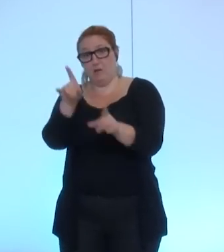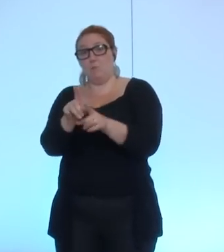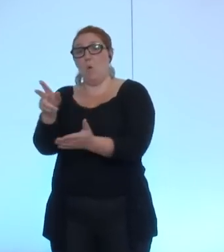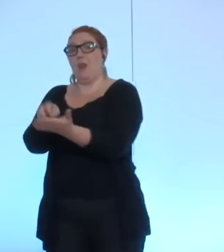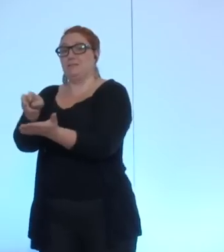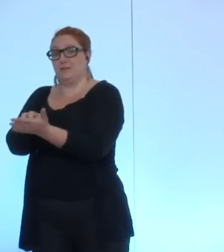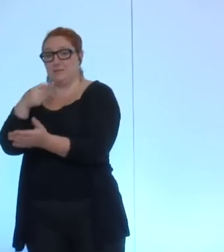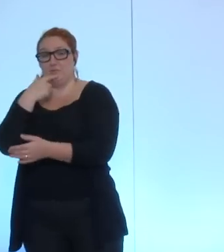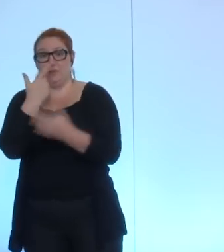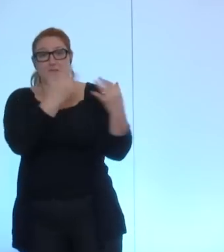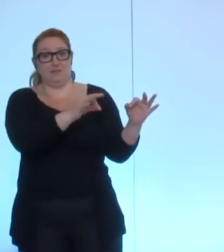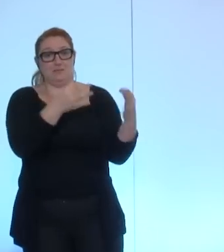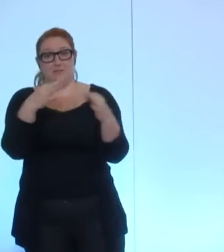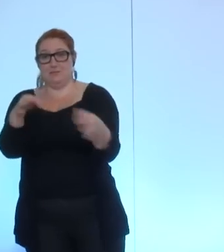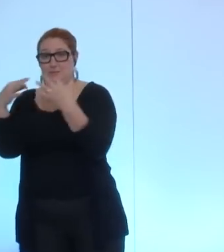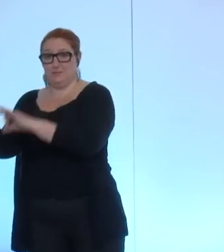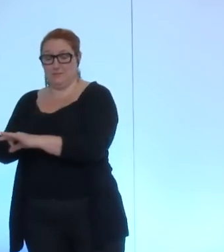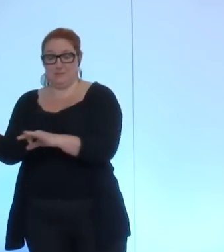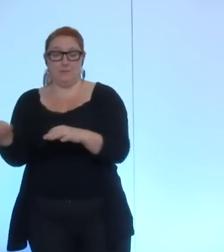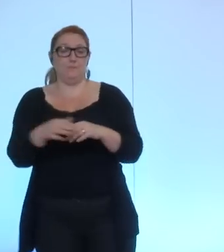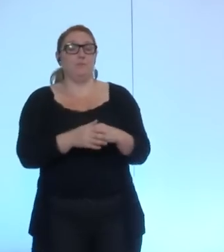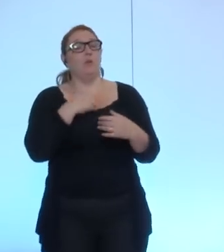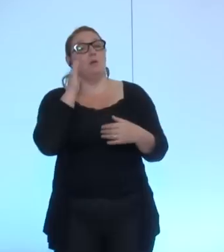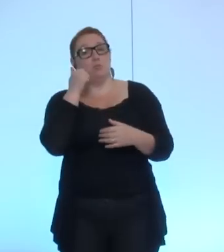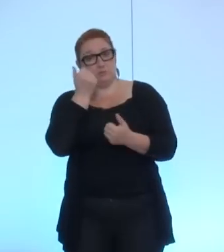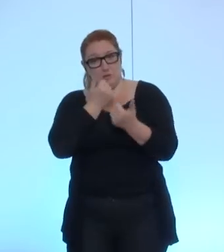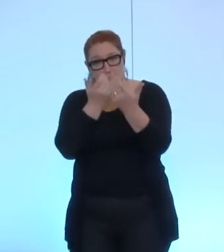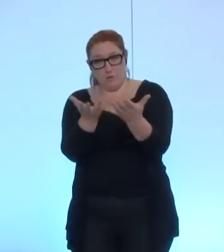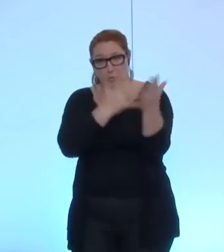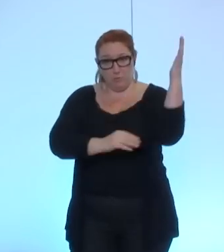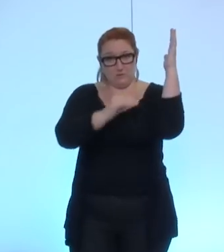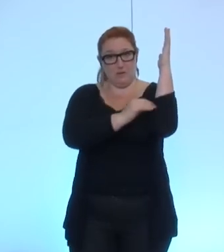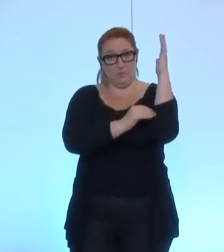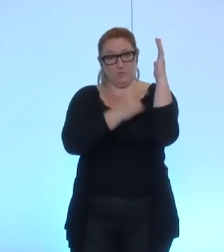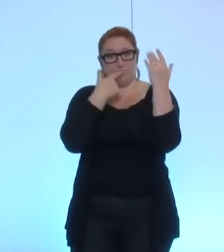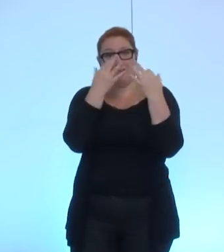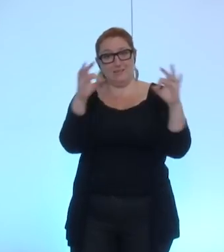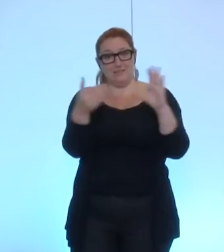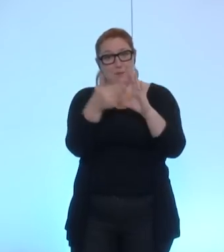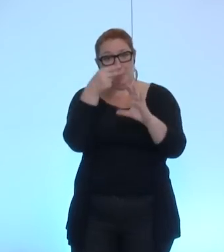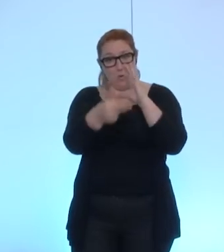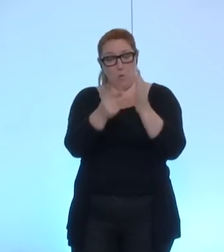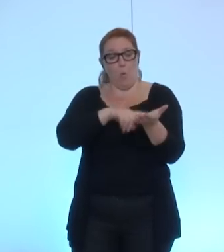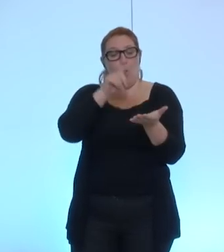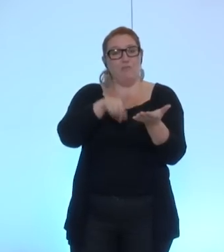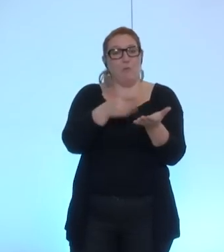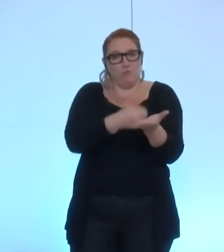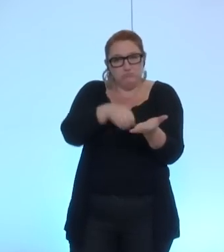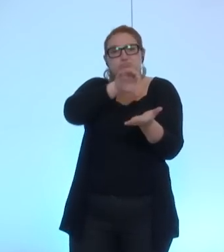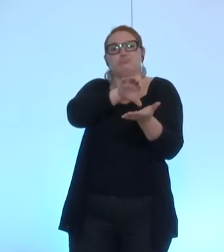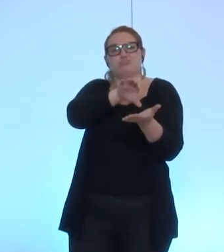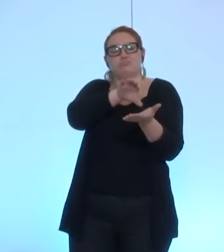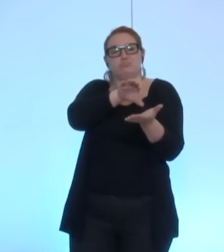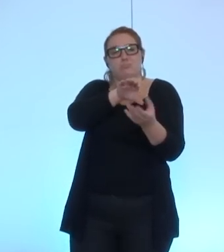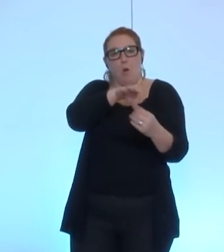à chaque fois nous avons donc proposé un amendement qui rajoute 10 000 euros au fonds d'aide d'urgence et qui